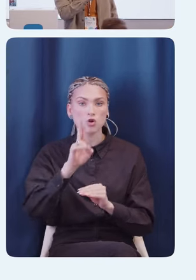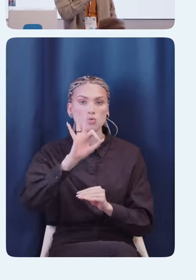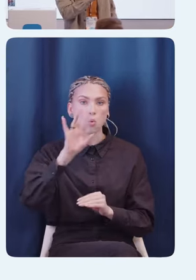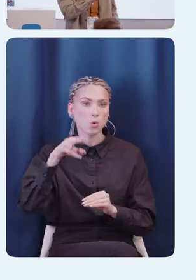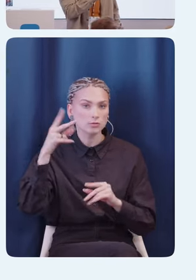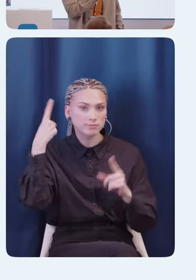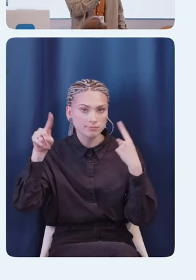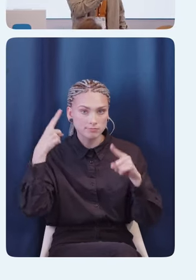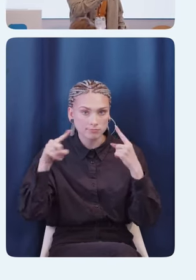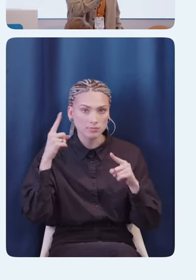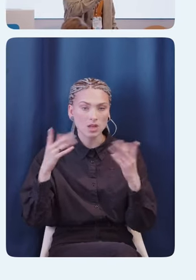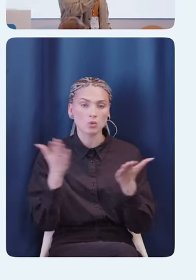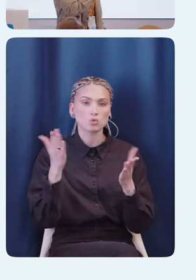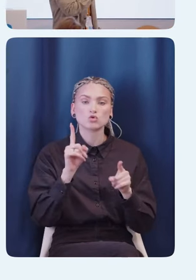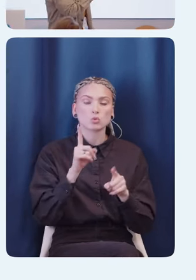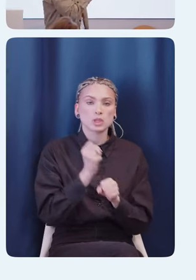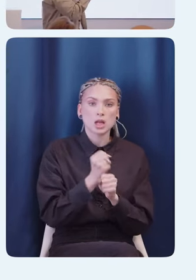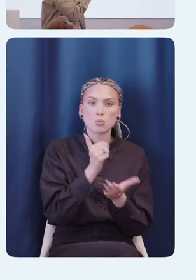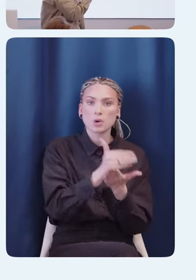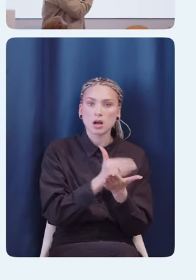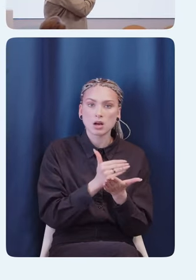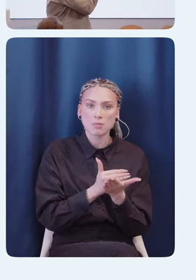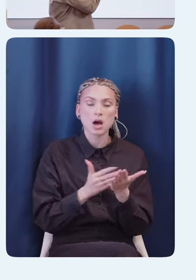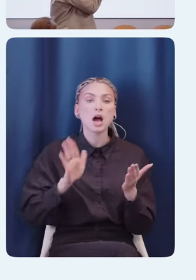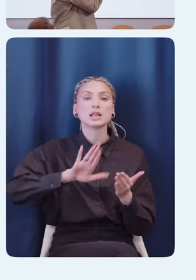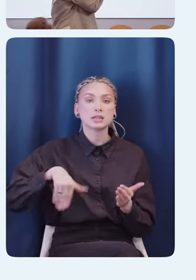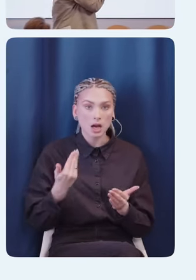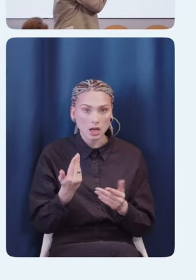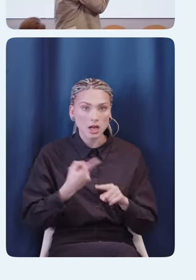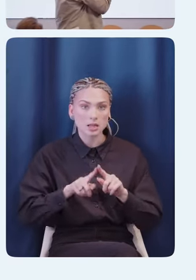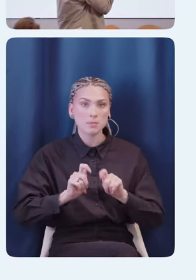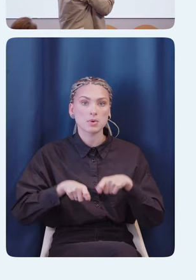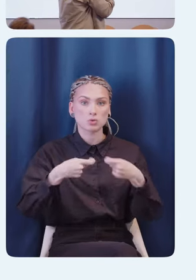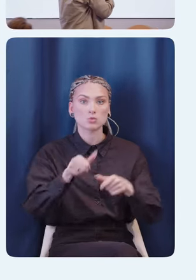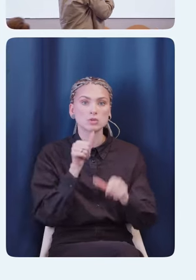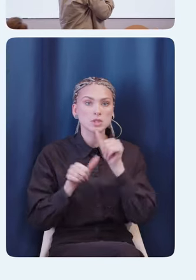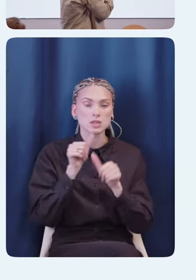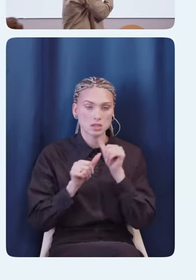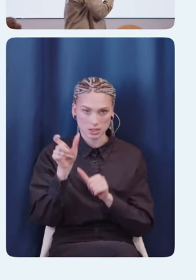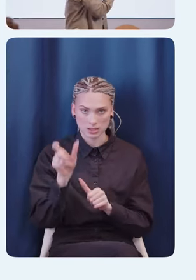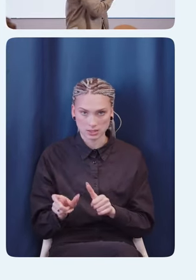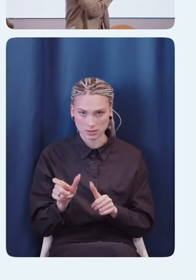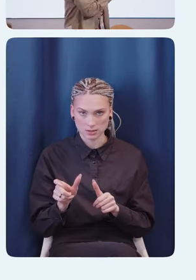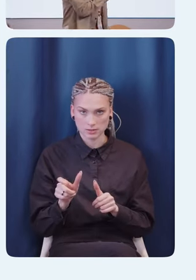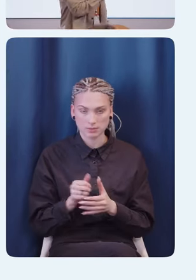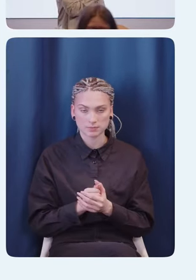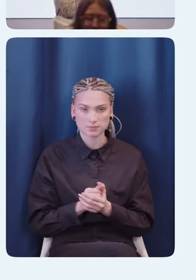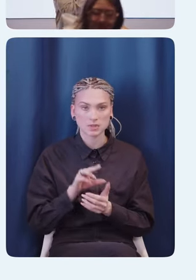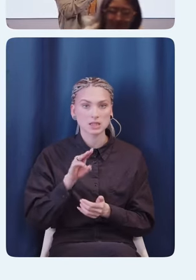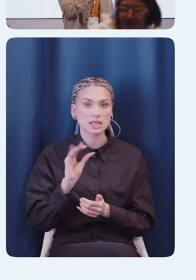продукты создают программные. И далее уже эти программные продукты передаются на тестирование. Соответственно,